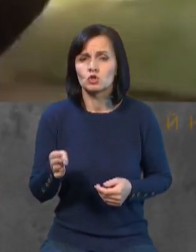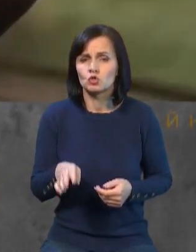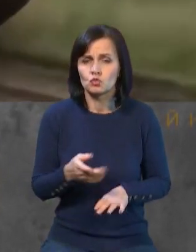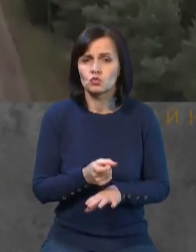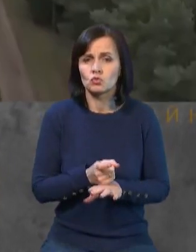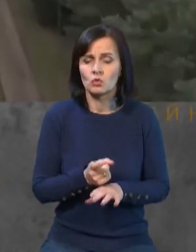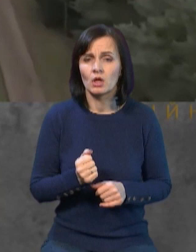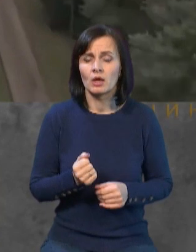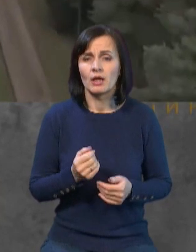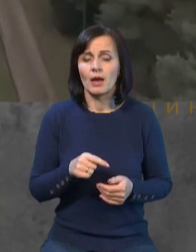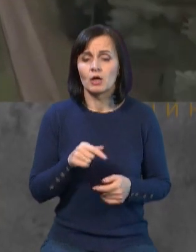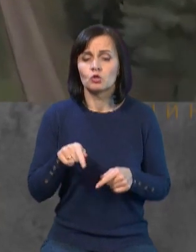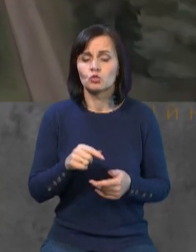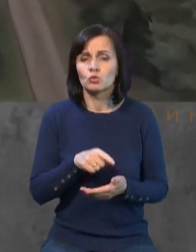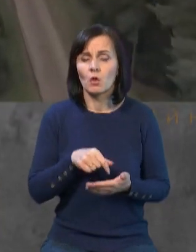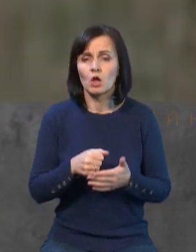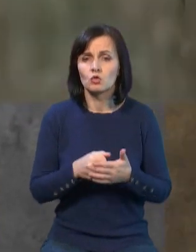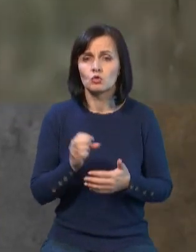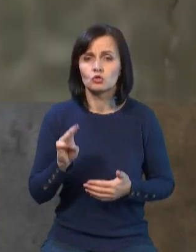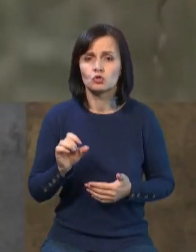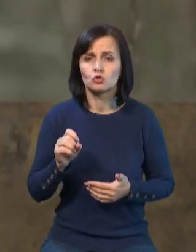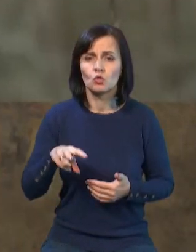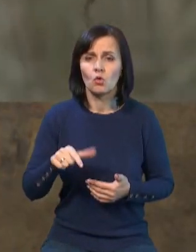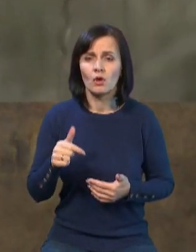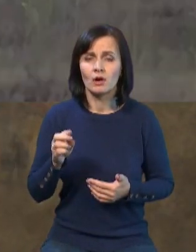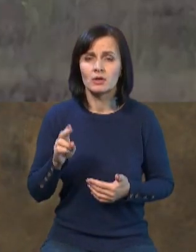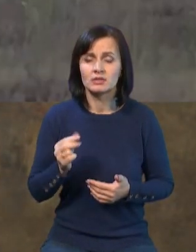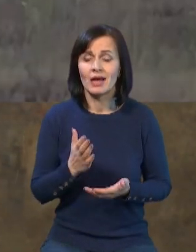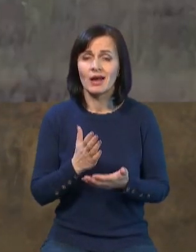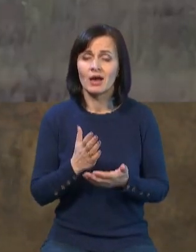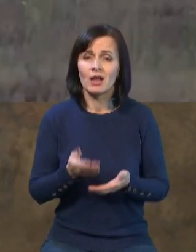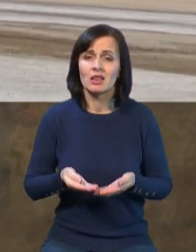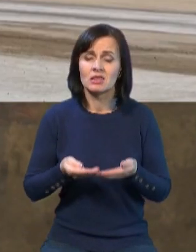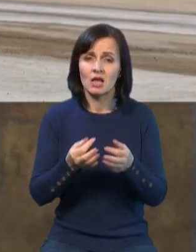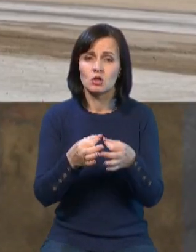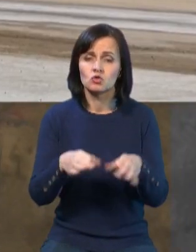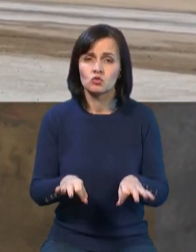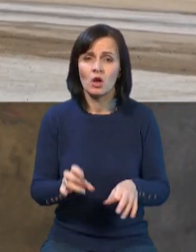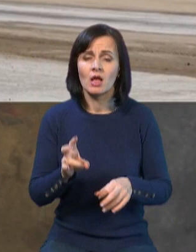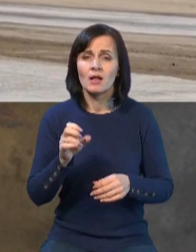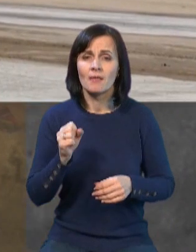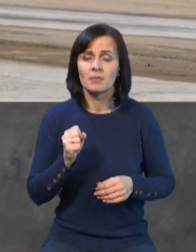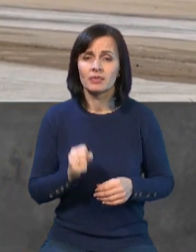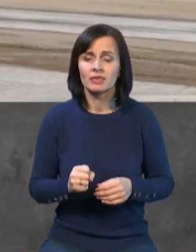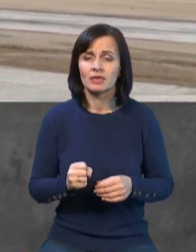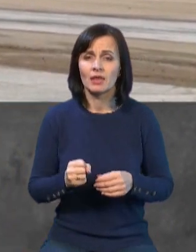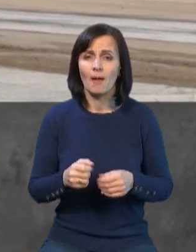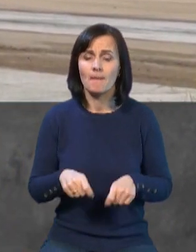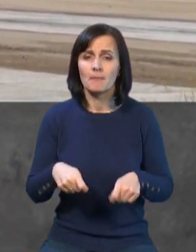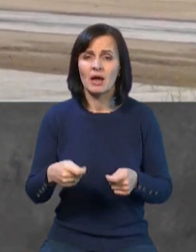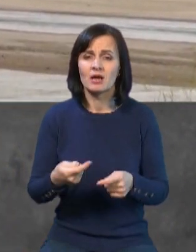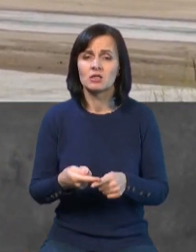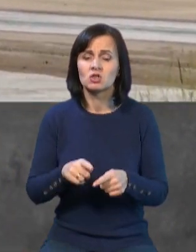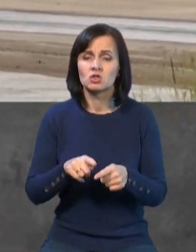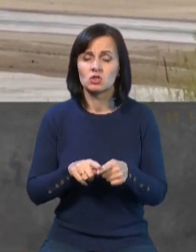більше питання до Шольца, чи дасть він дозвіл на реекспорт цих танків від країн, які вже не висувають до